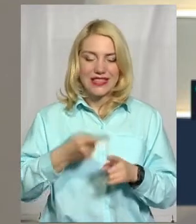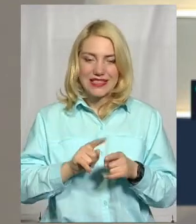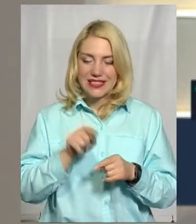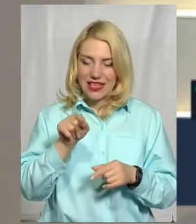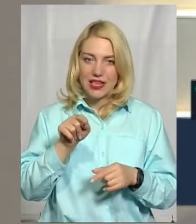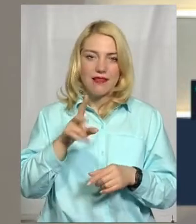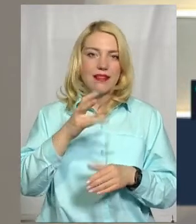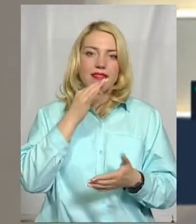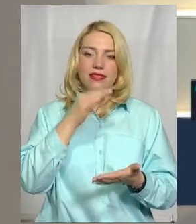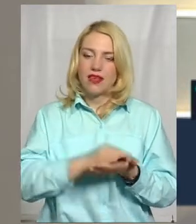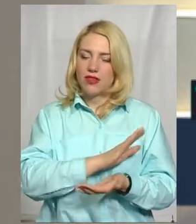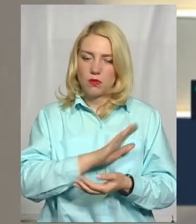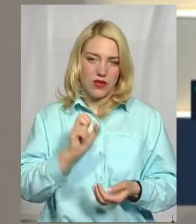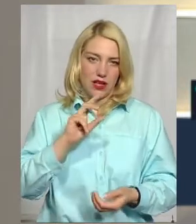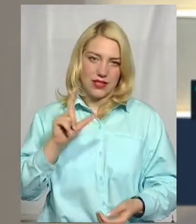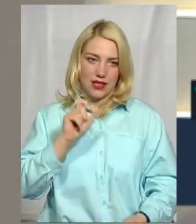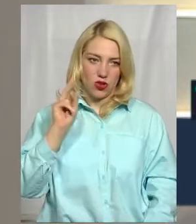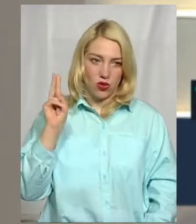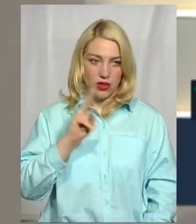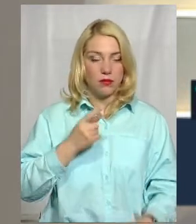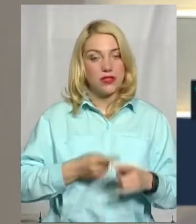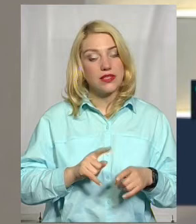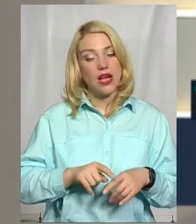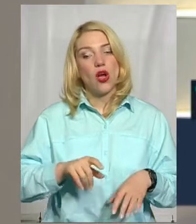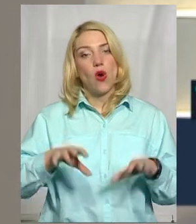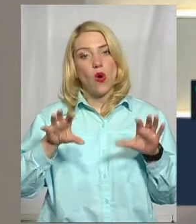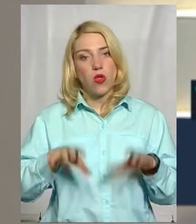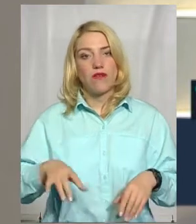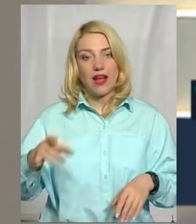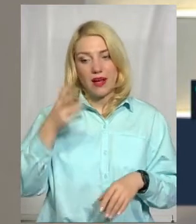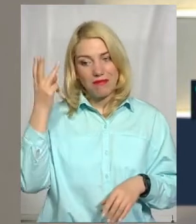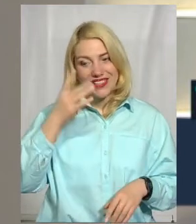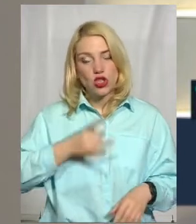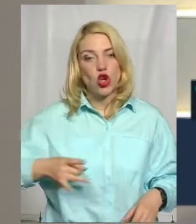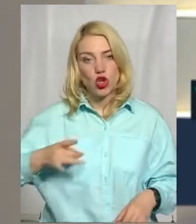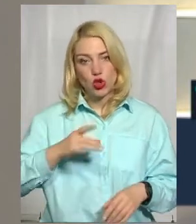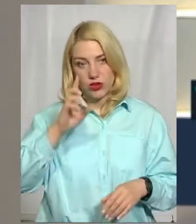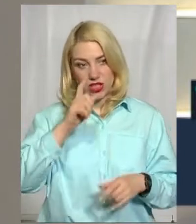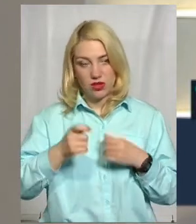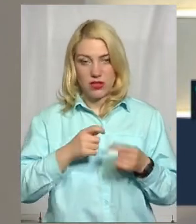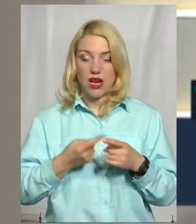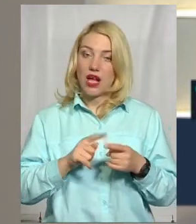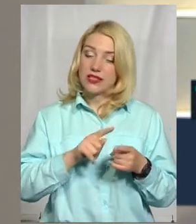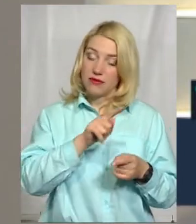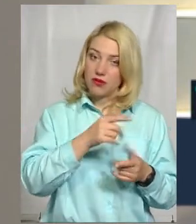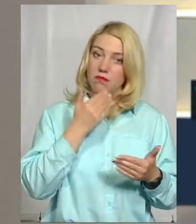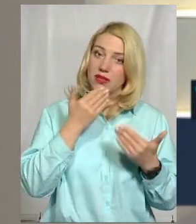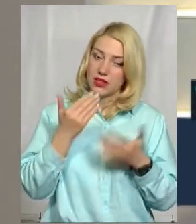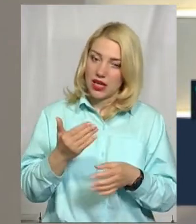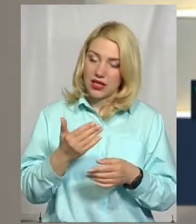за тролейбуси і за рух тролейбусів. Це голова Хмельницької районної державної адміністрації. А це питання до Хмельницької міської ради.